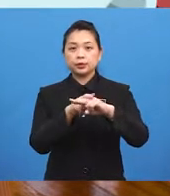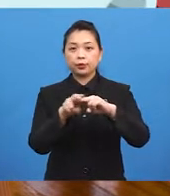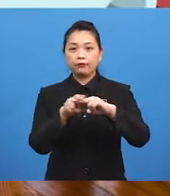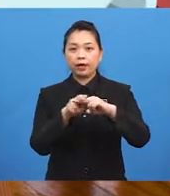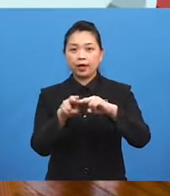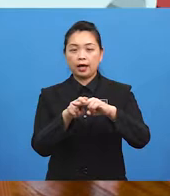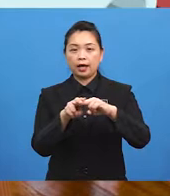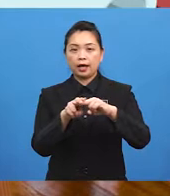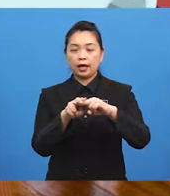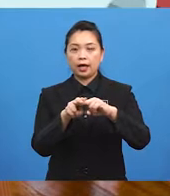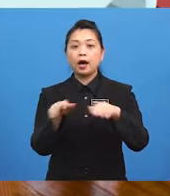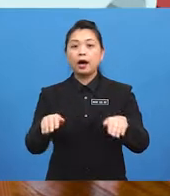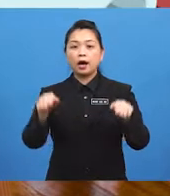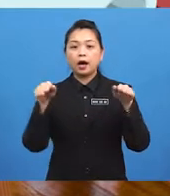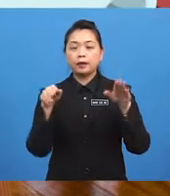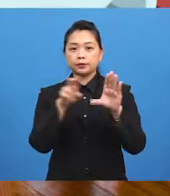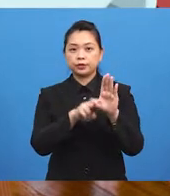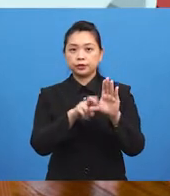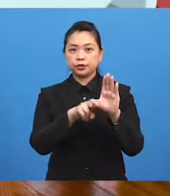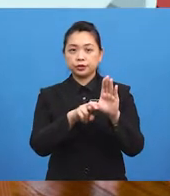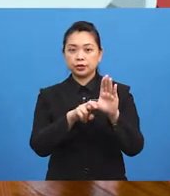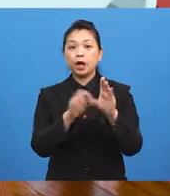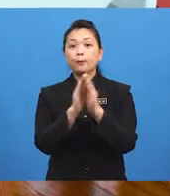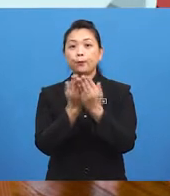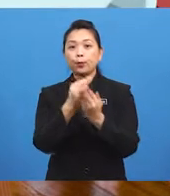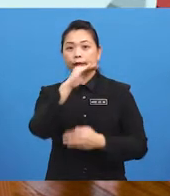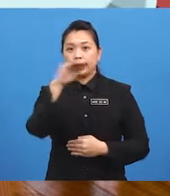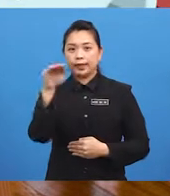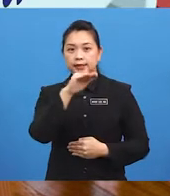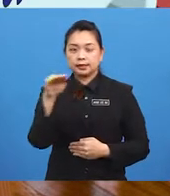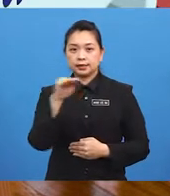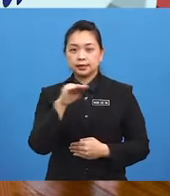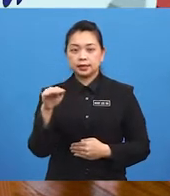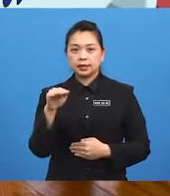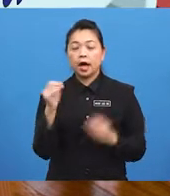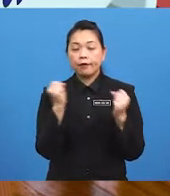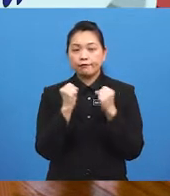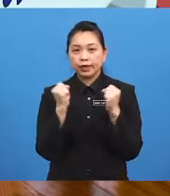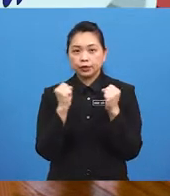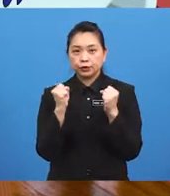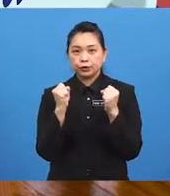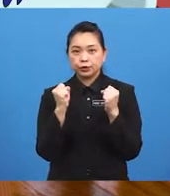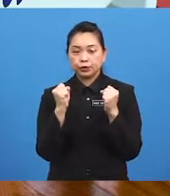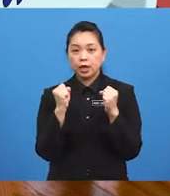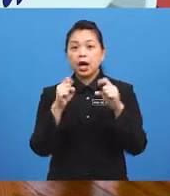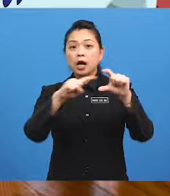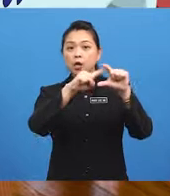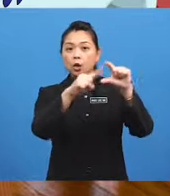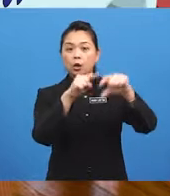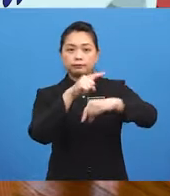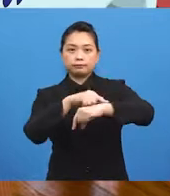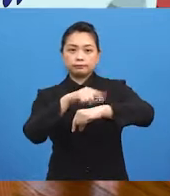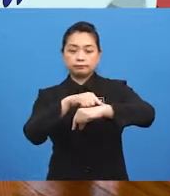armchair bookcase a fridge clock